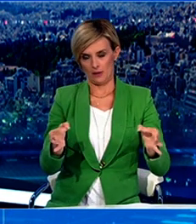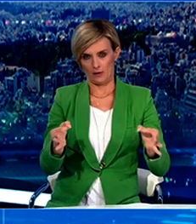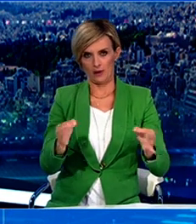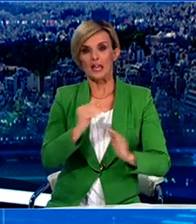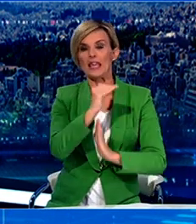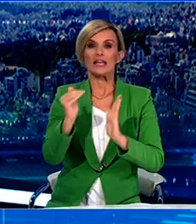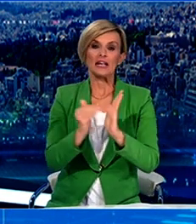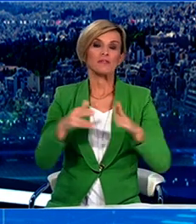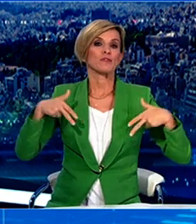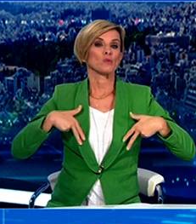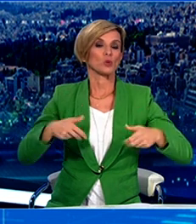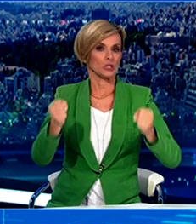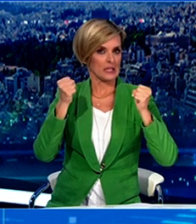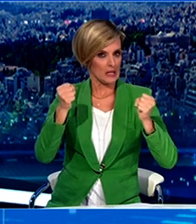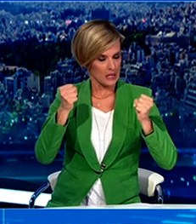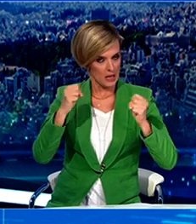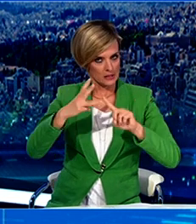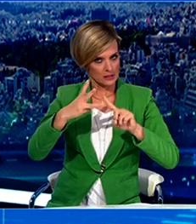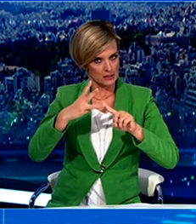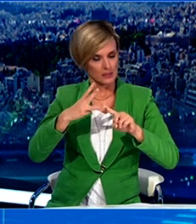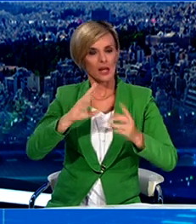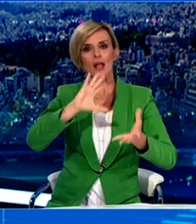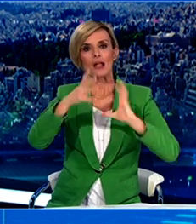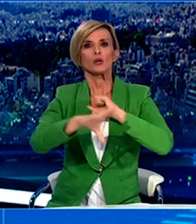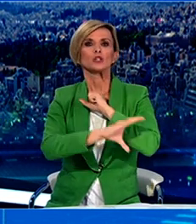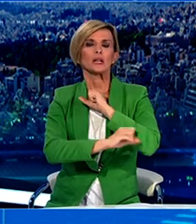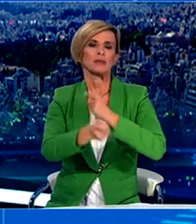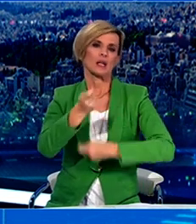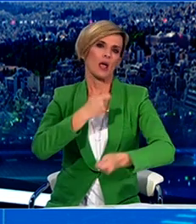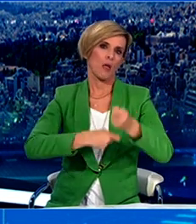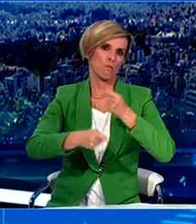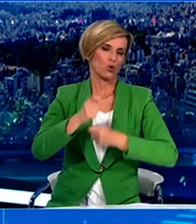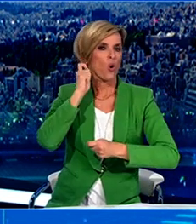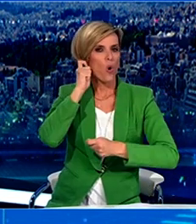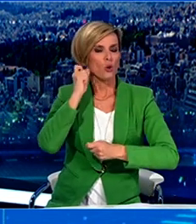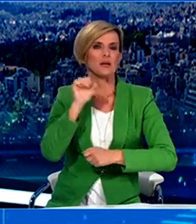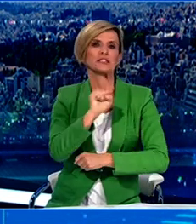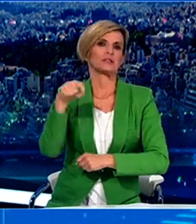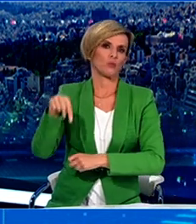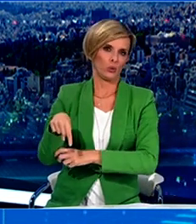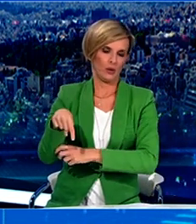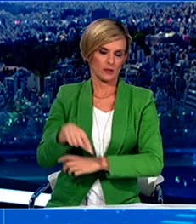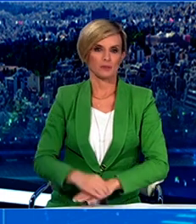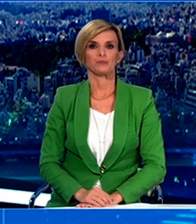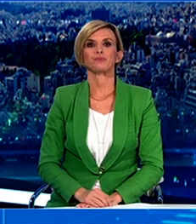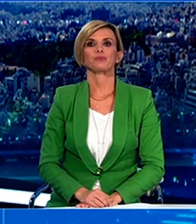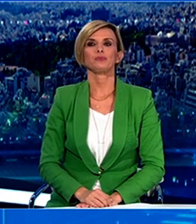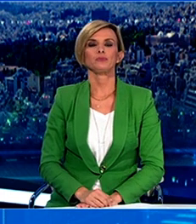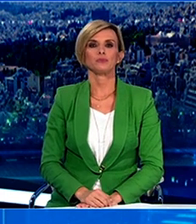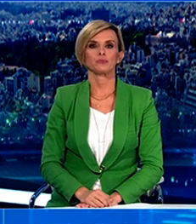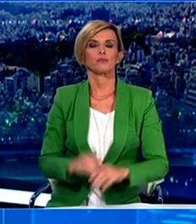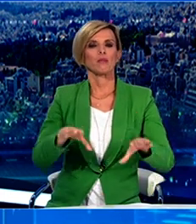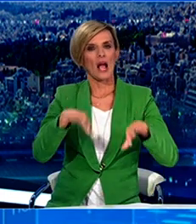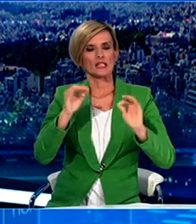τον Υφυπουργό Υγείας, κύριο Βασίλειο Κοντοζαμάνη και τον Γενικό Γραμματέα Εμπορίου και Προστασίας Καταναλωτή, κύριο Παναγιώτη Σταμπολίδη. Κύριε Υφυπουργέ, κύριε